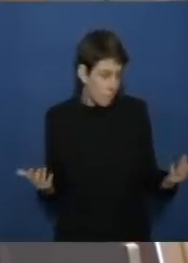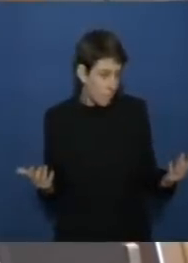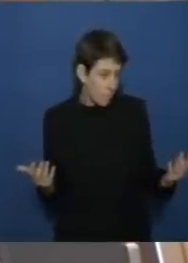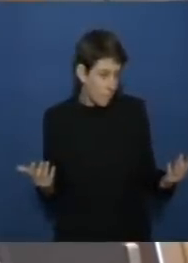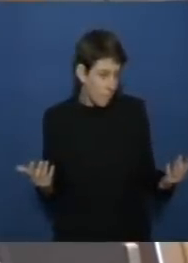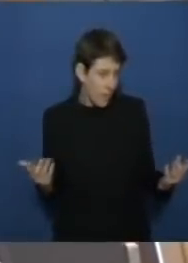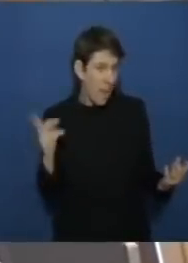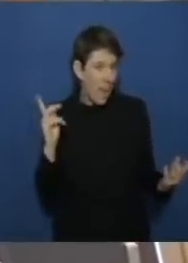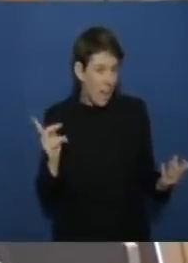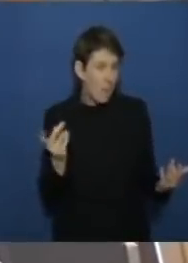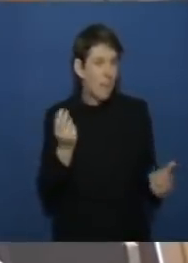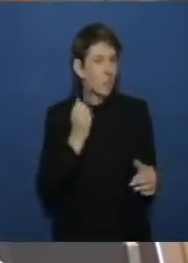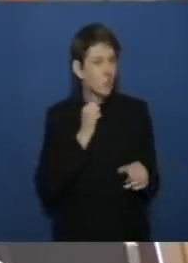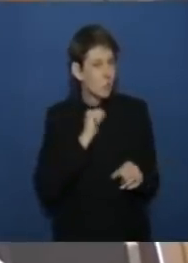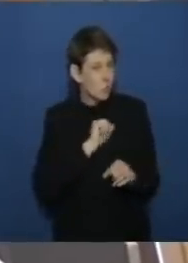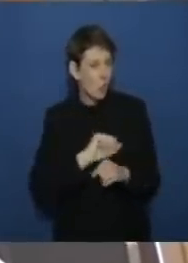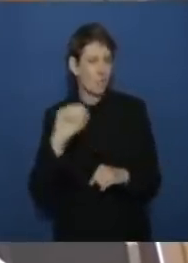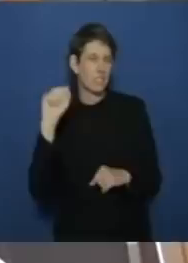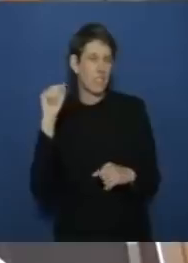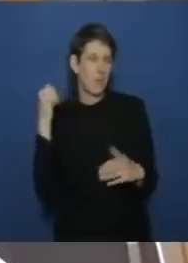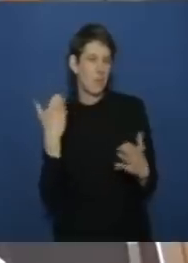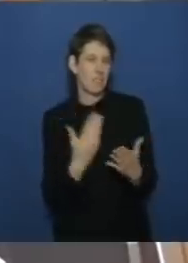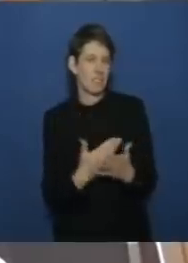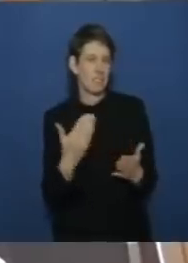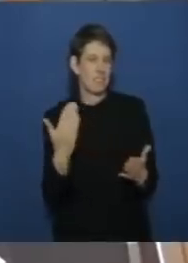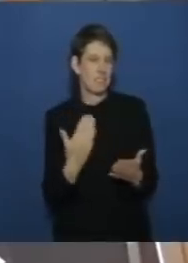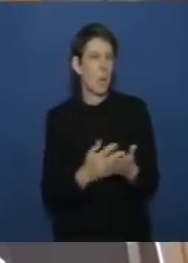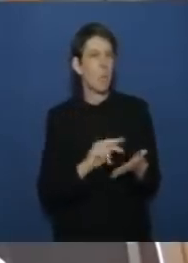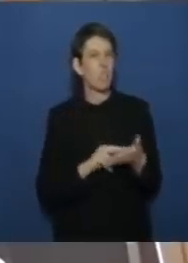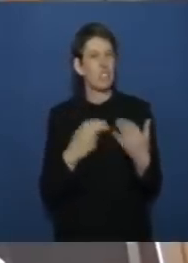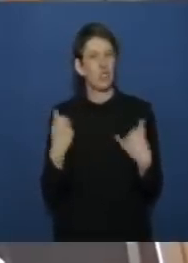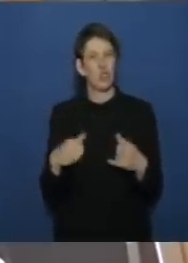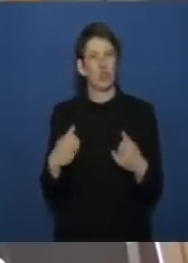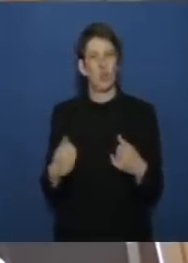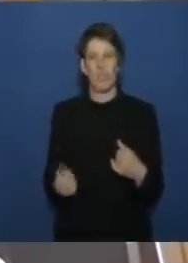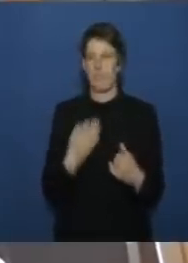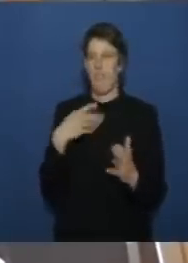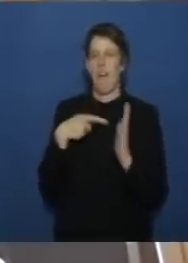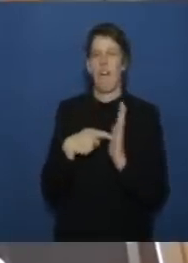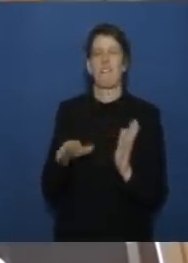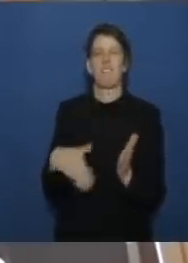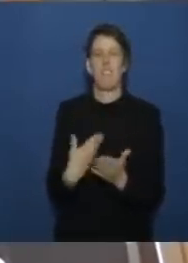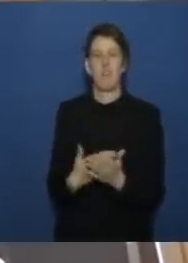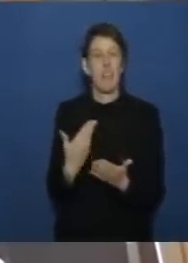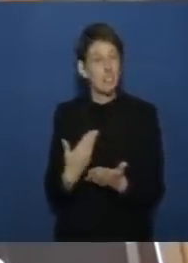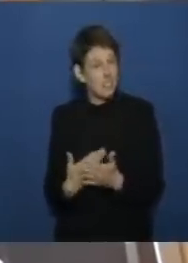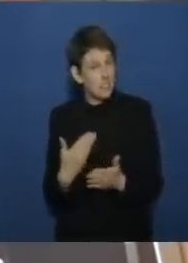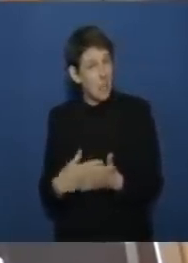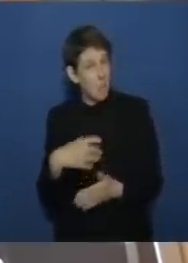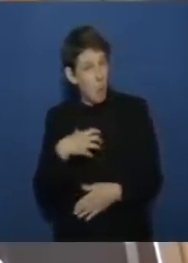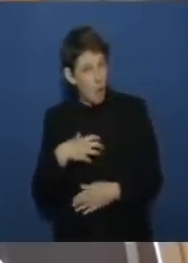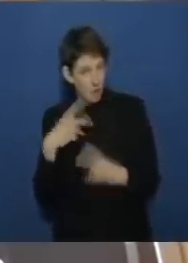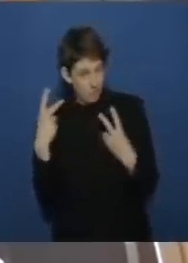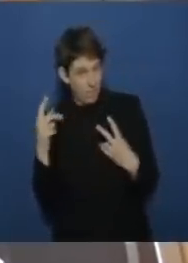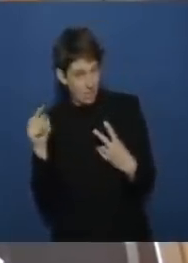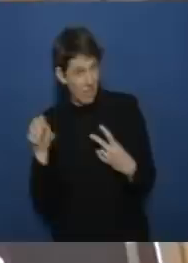warum gibt es trotzdem diesen diesen deutlichen politischen druck also wenn es diese bedenken dieser doch wichtigen behörde gibt